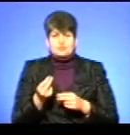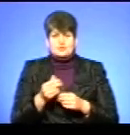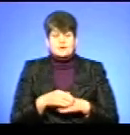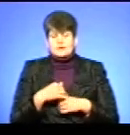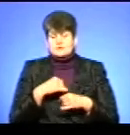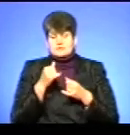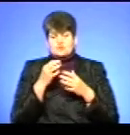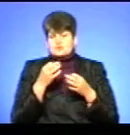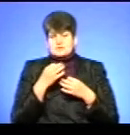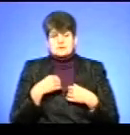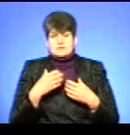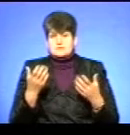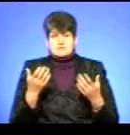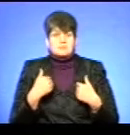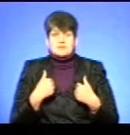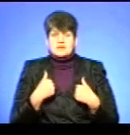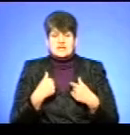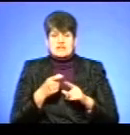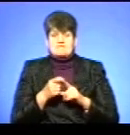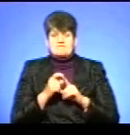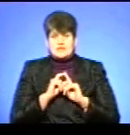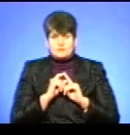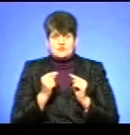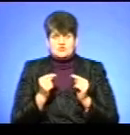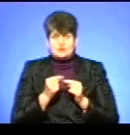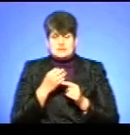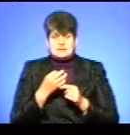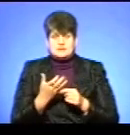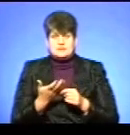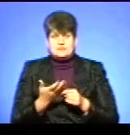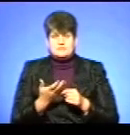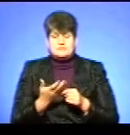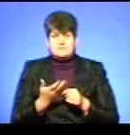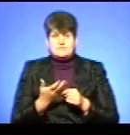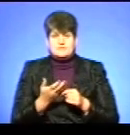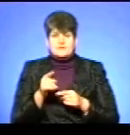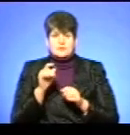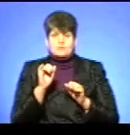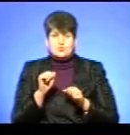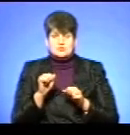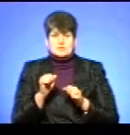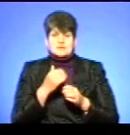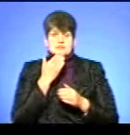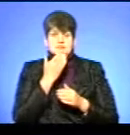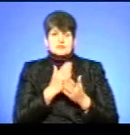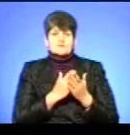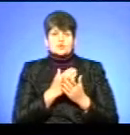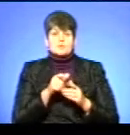Я не можу це сказати, тому що мені відповідь чітко, як стаття в казні попав поки. Ви можете питати в службі доріг.